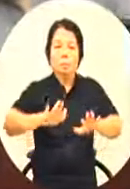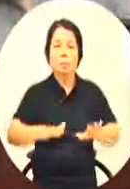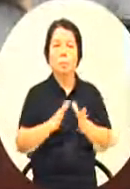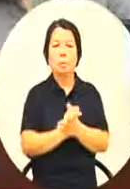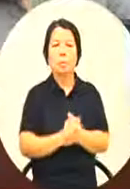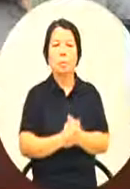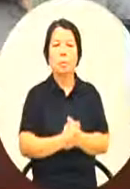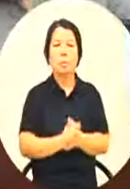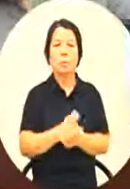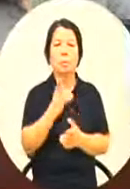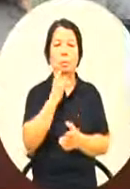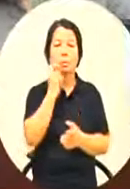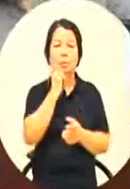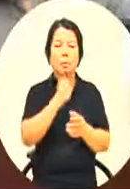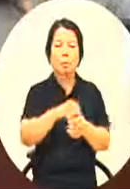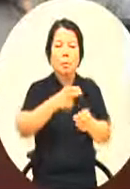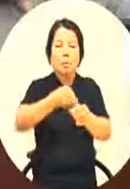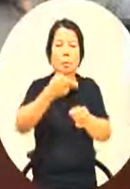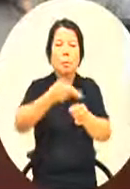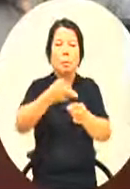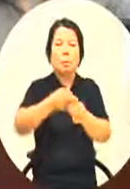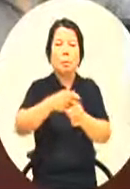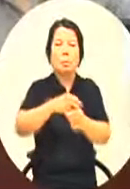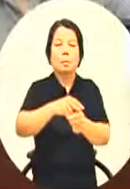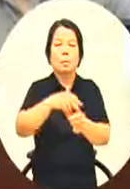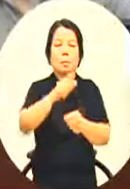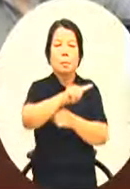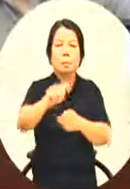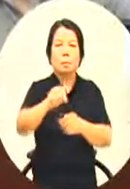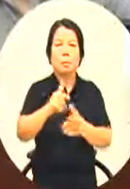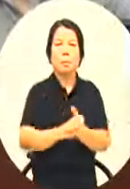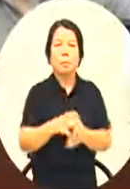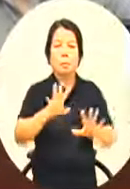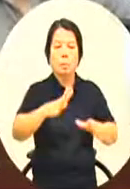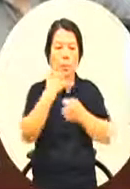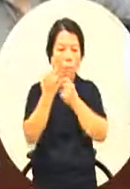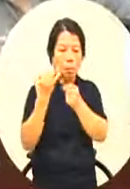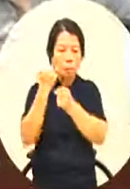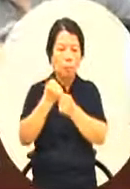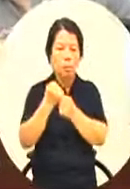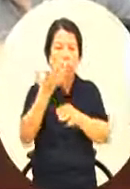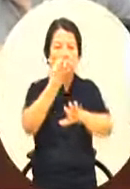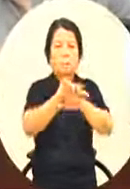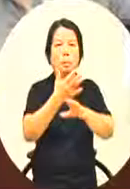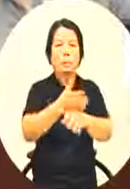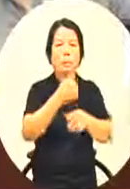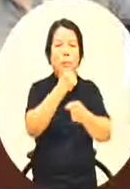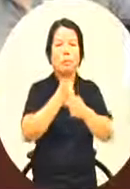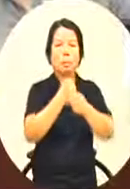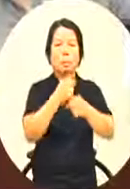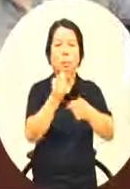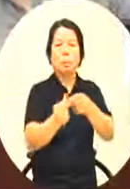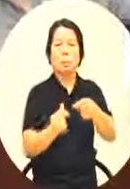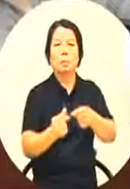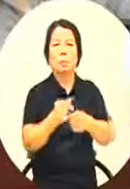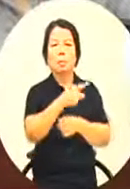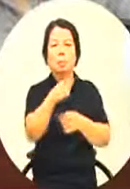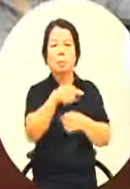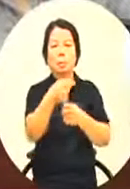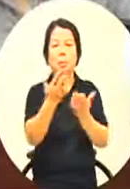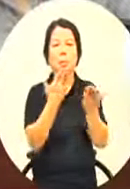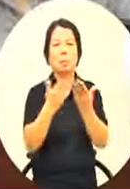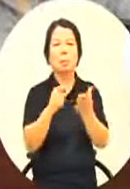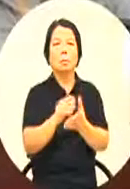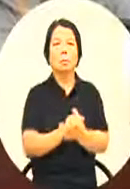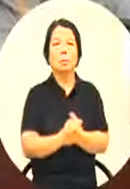以钢雕艺术节的那个作品所生的作品这几年是大部分都放在柏尔我想吴宇员应该很清楚